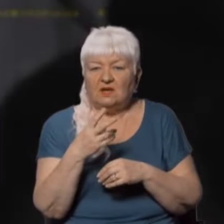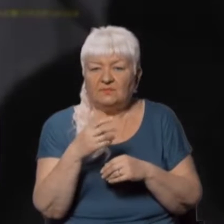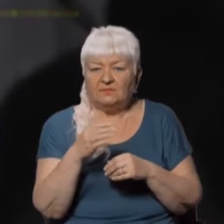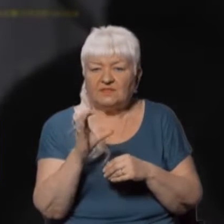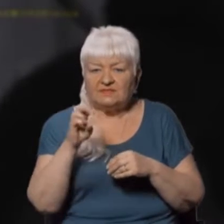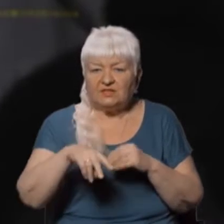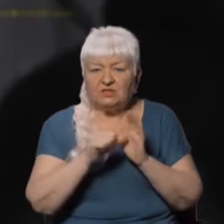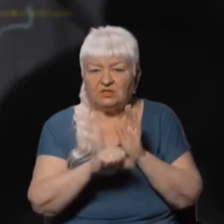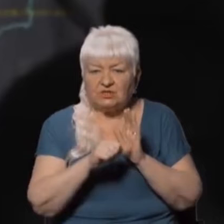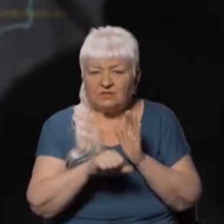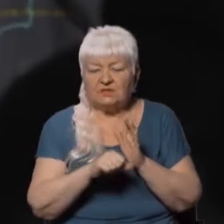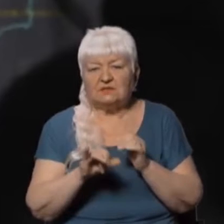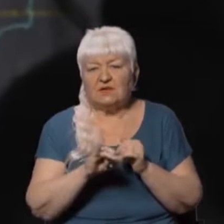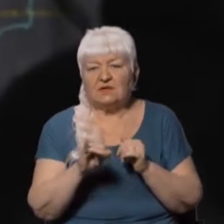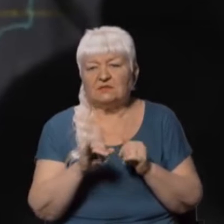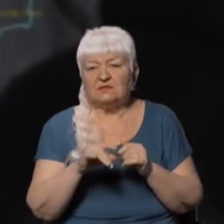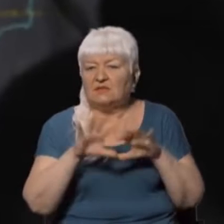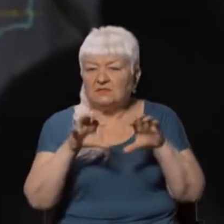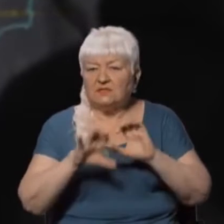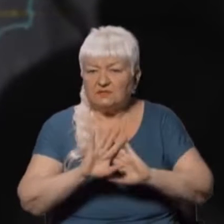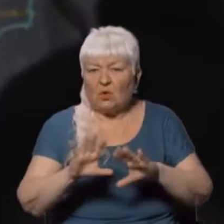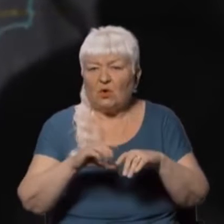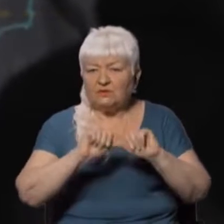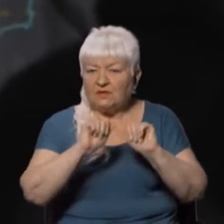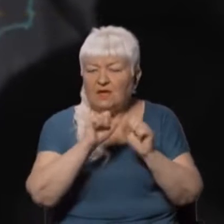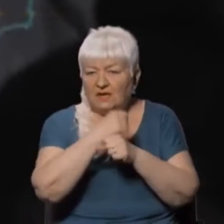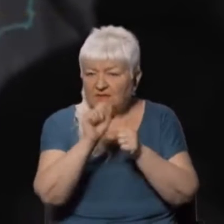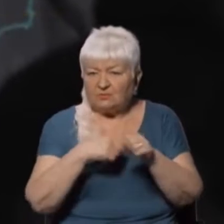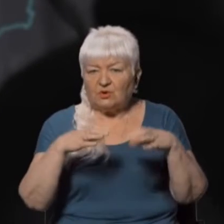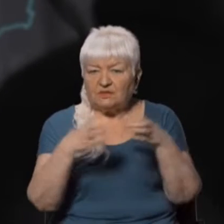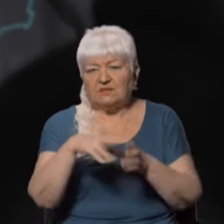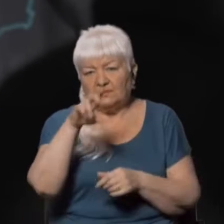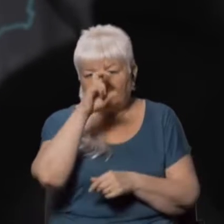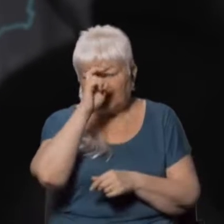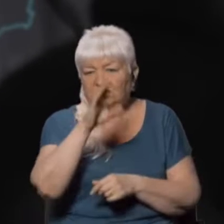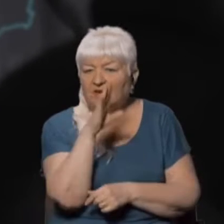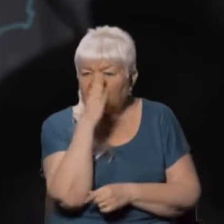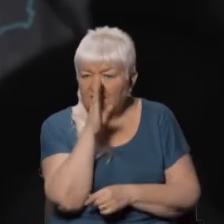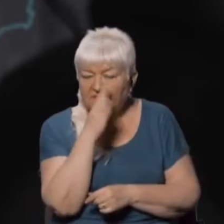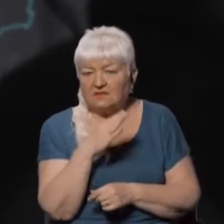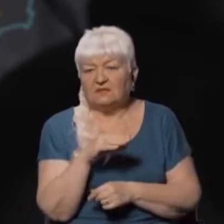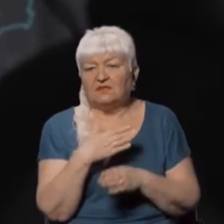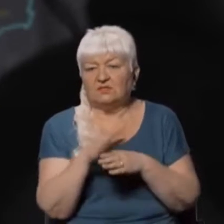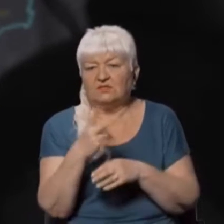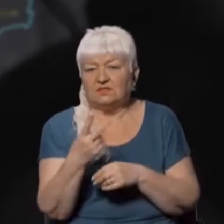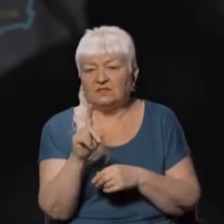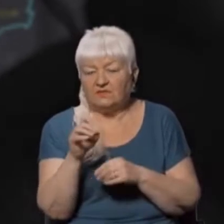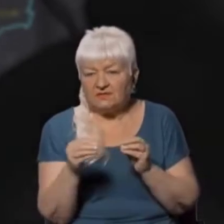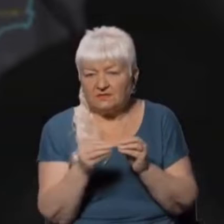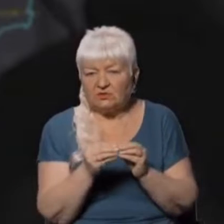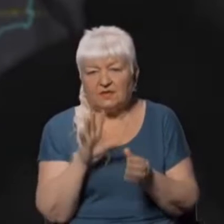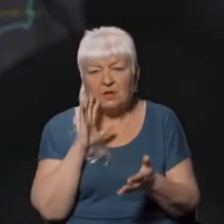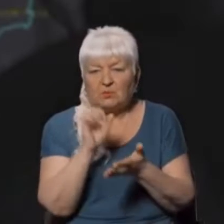участь у складі незаконних збройних формувань, частина 1 статті 111 – державна зрада, частина 2 статті 110 – посягання на